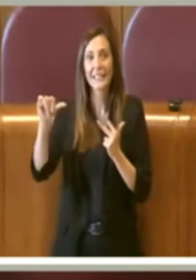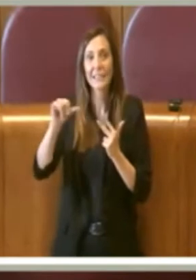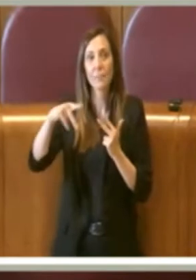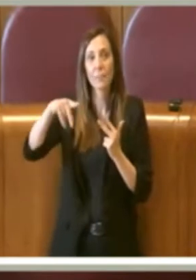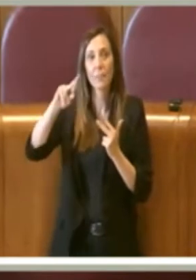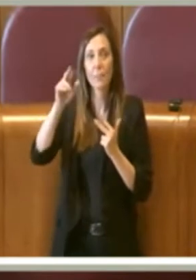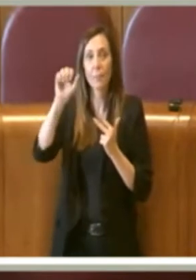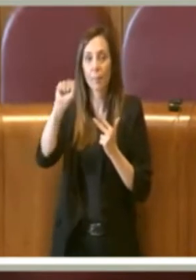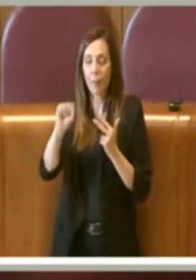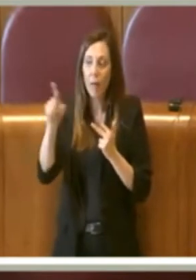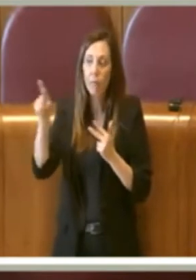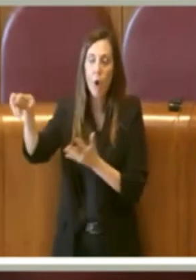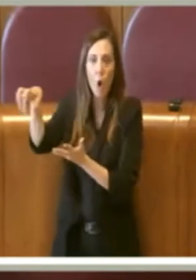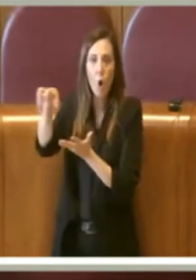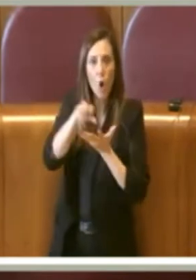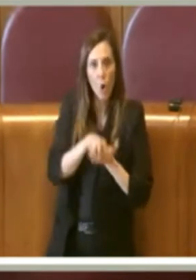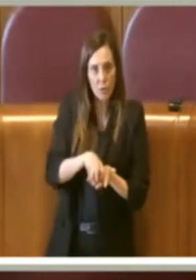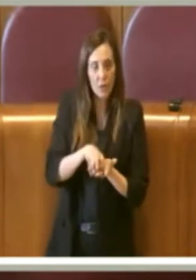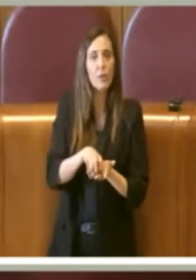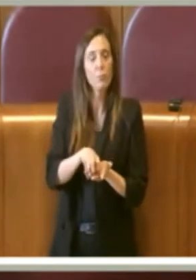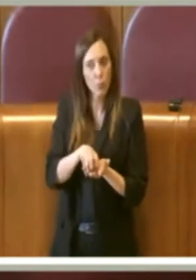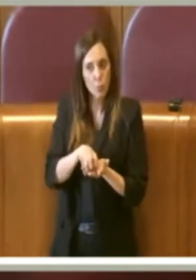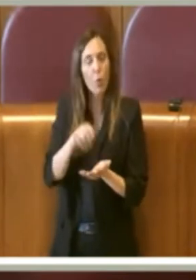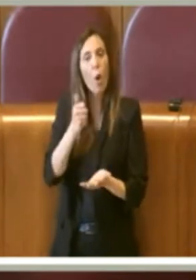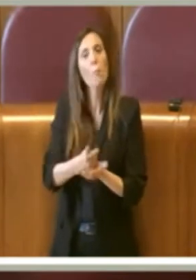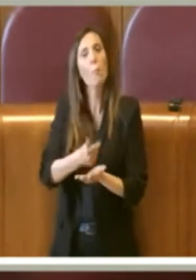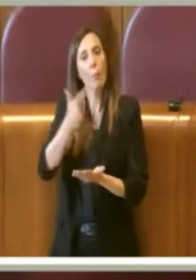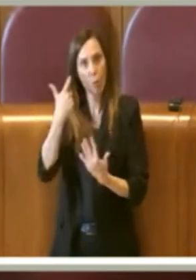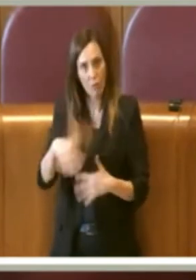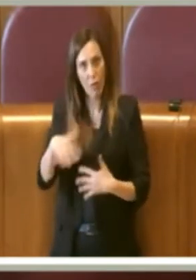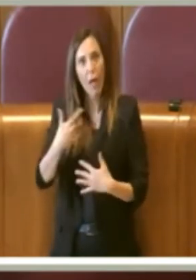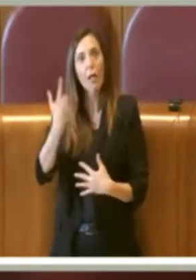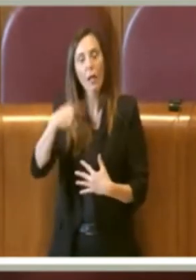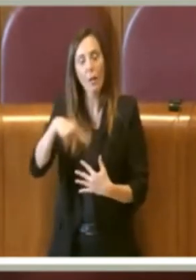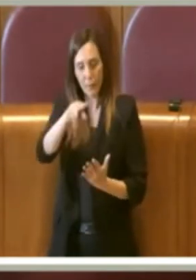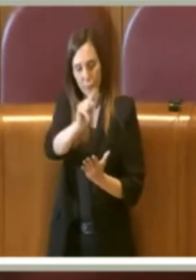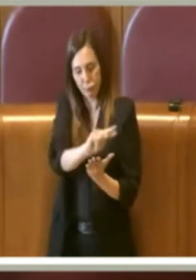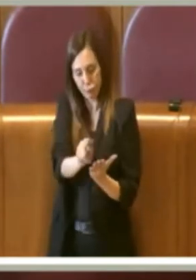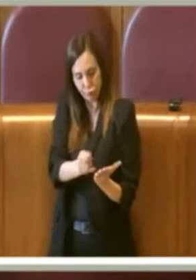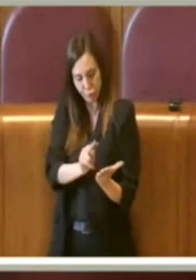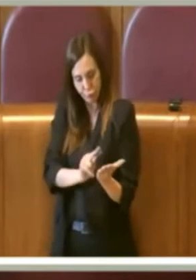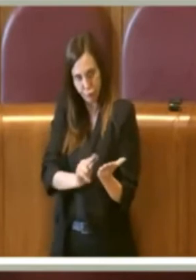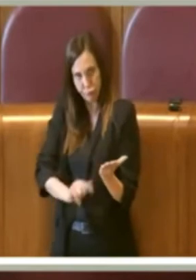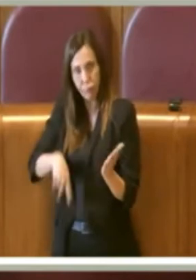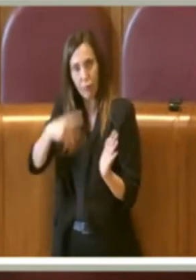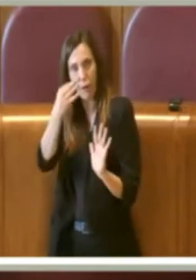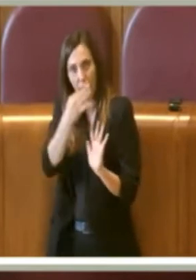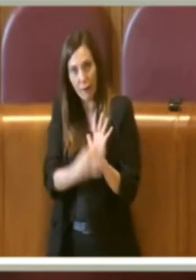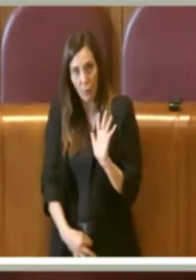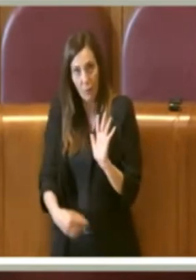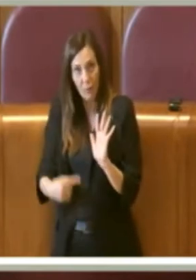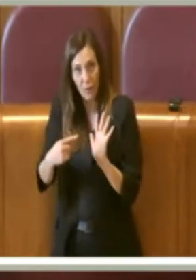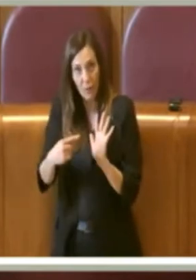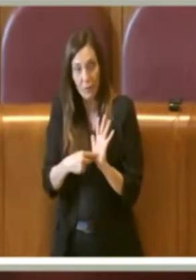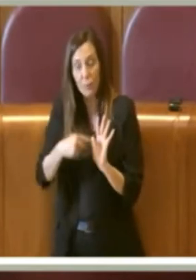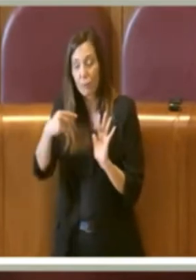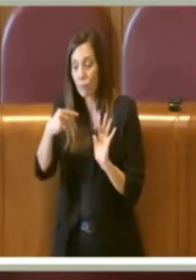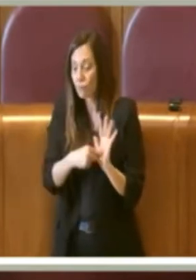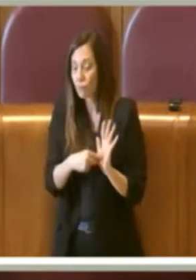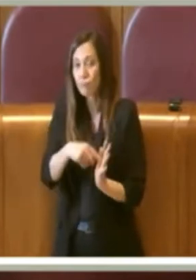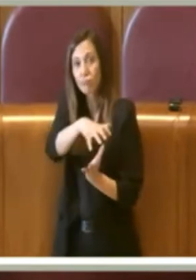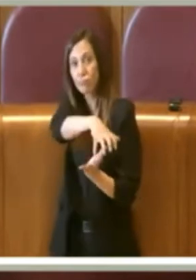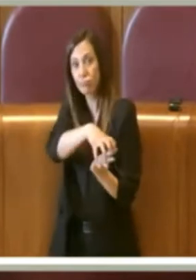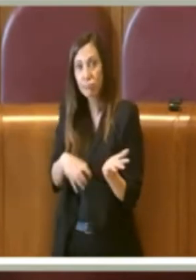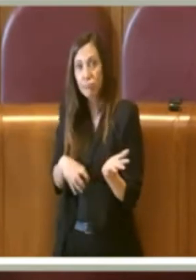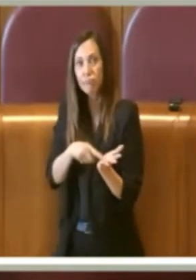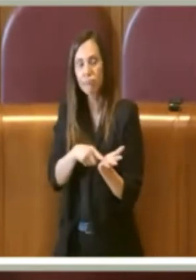comunque ha dato un contributo non indifferente sulla stesura del regolamento. Di fatto è un impianto, un regolamento che